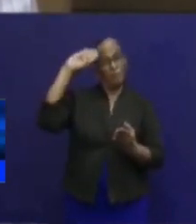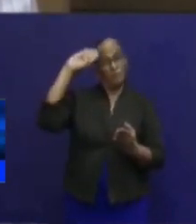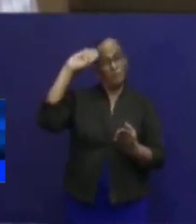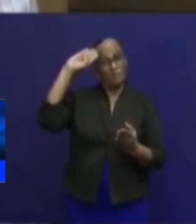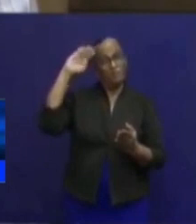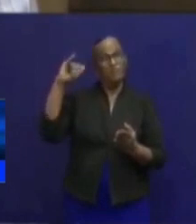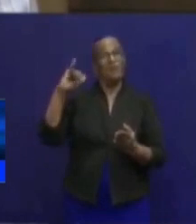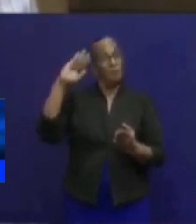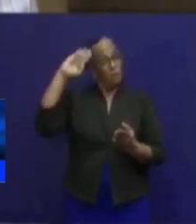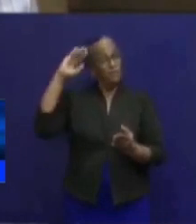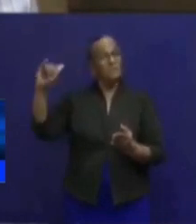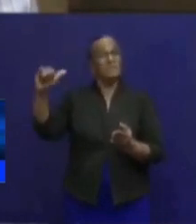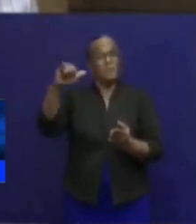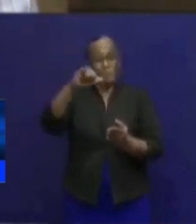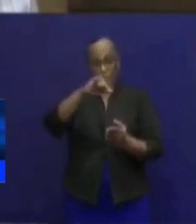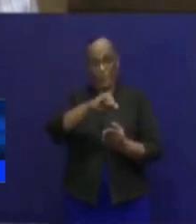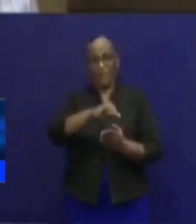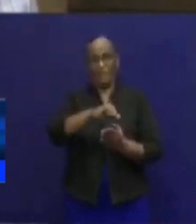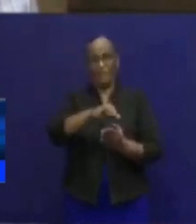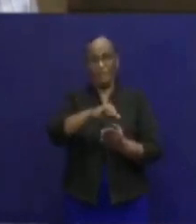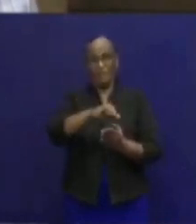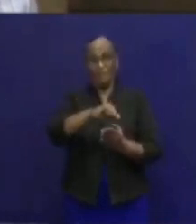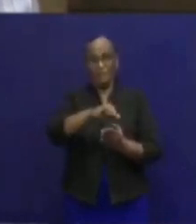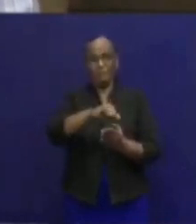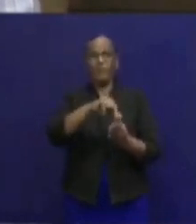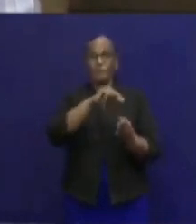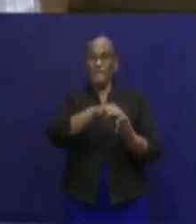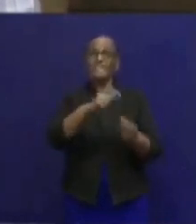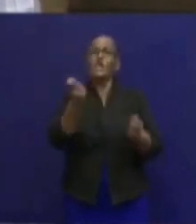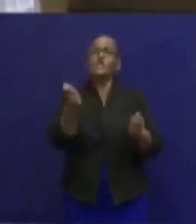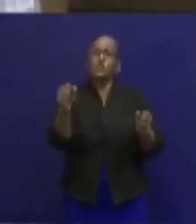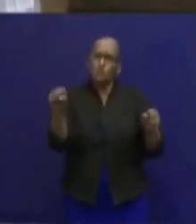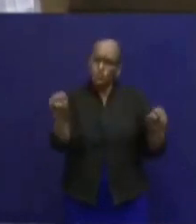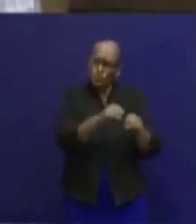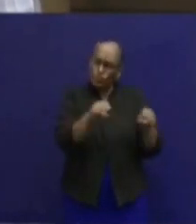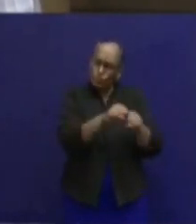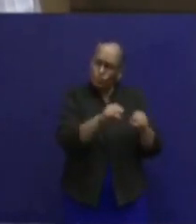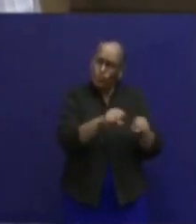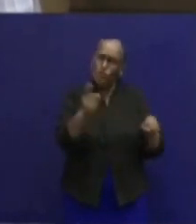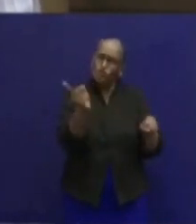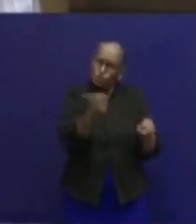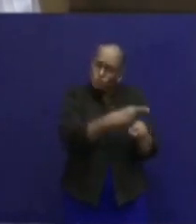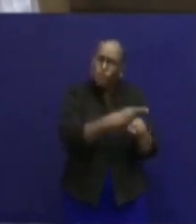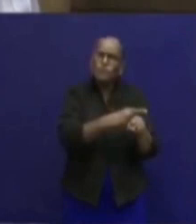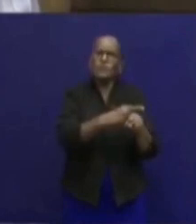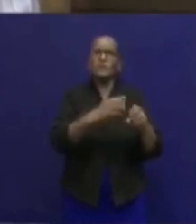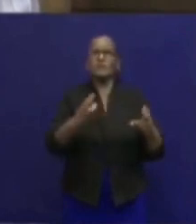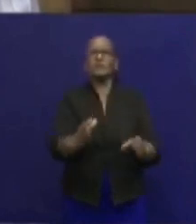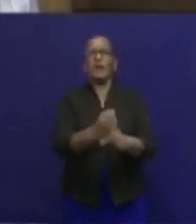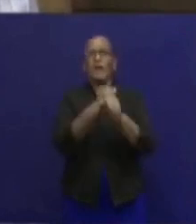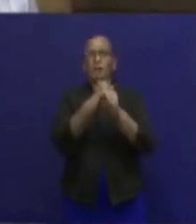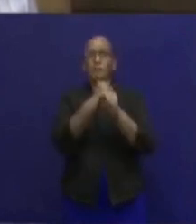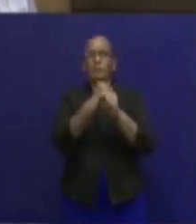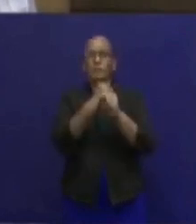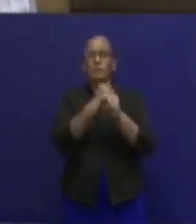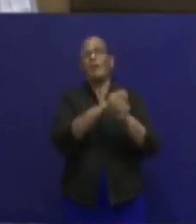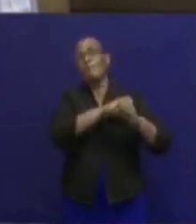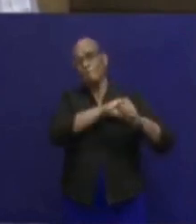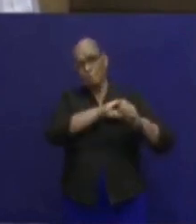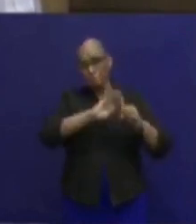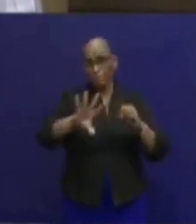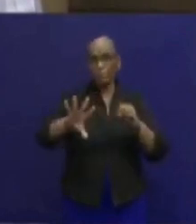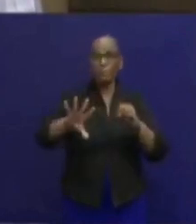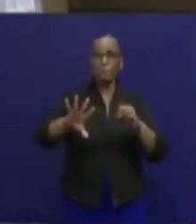die is ready om dat soort spoed en noodzakelijke gevallen direct te registreren. Liefst dat u